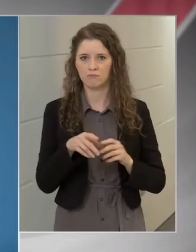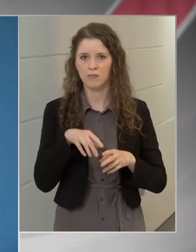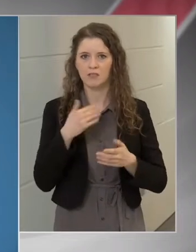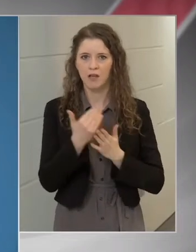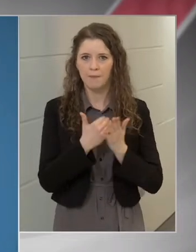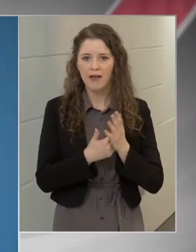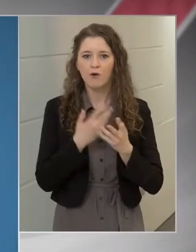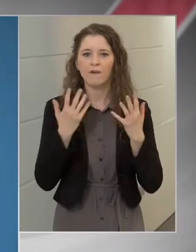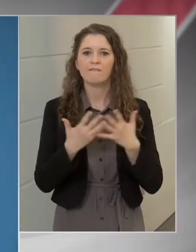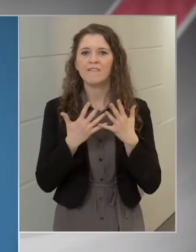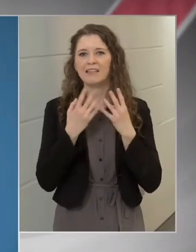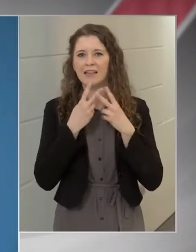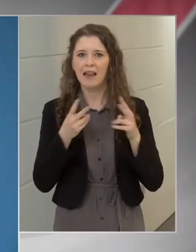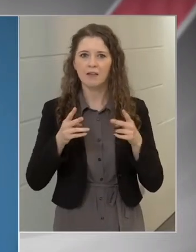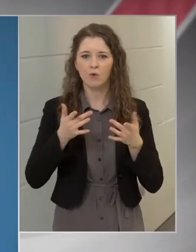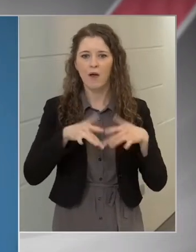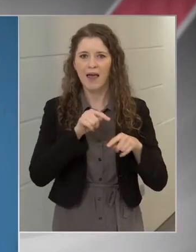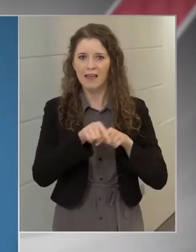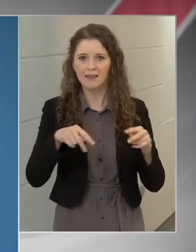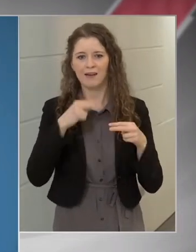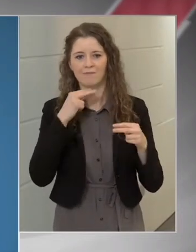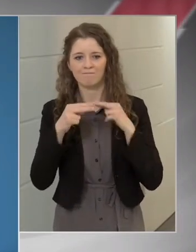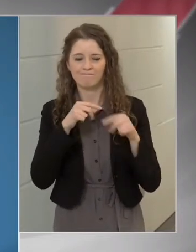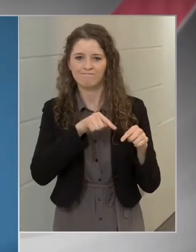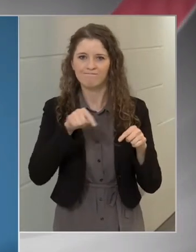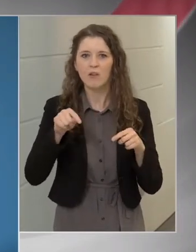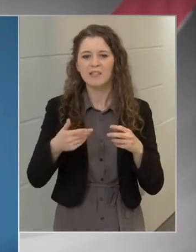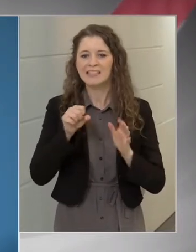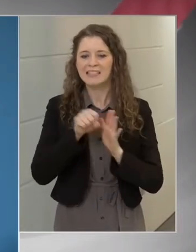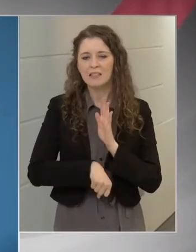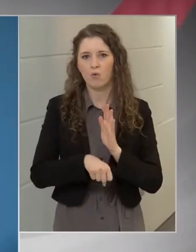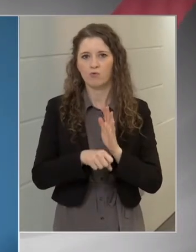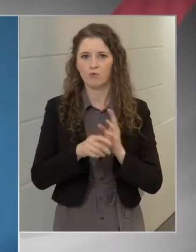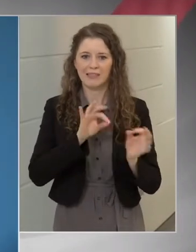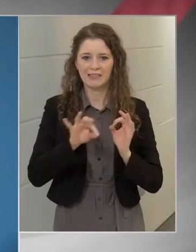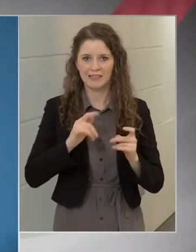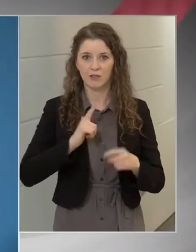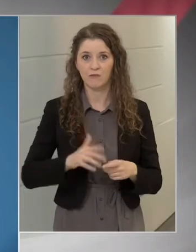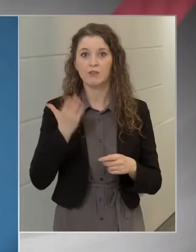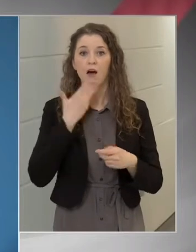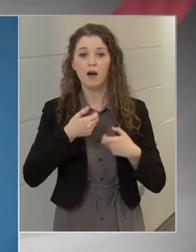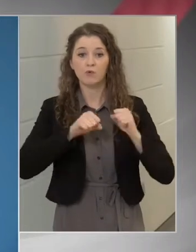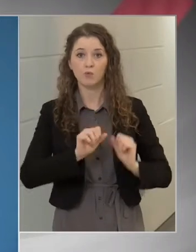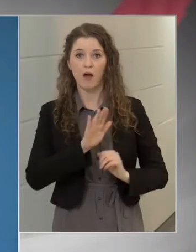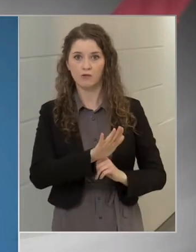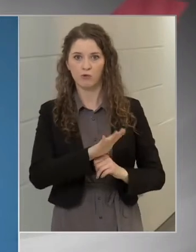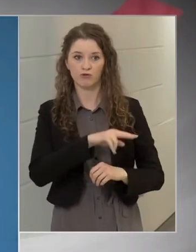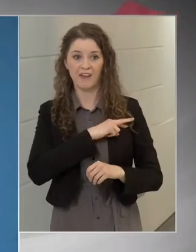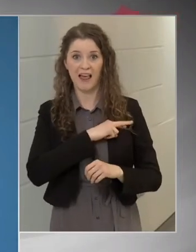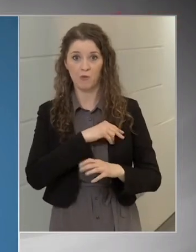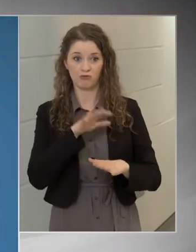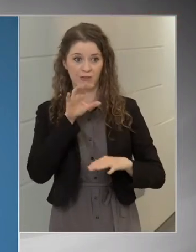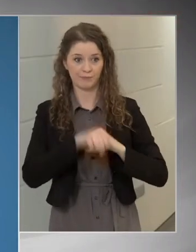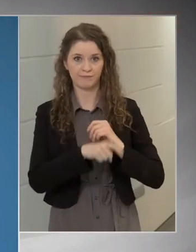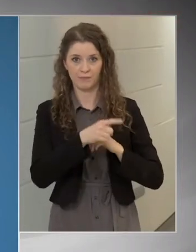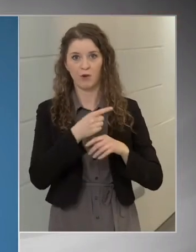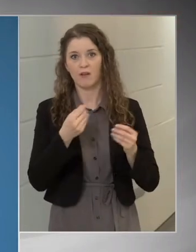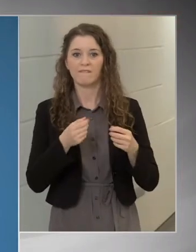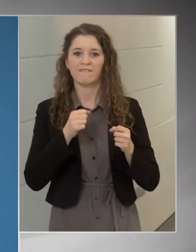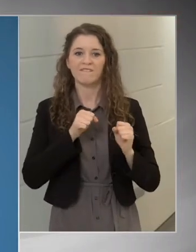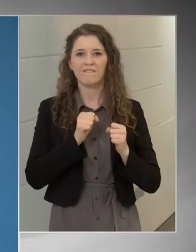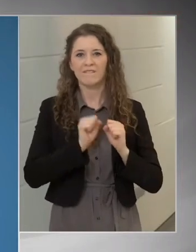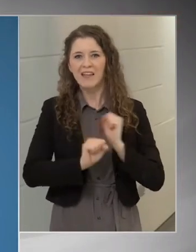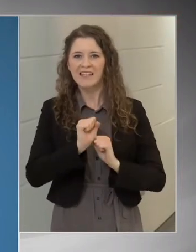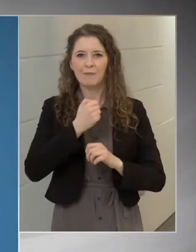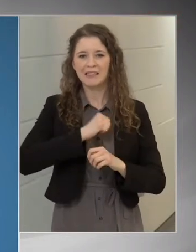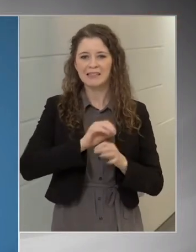üzletekre szigorúbb rendelkezéseket vezettek be, amennyiben az üzemeltető vagy a tulajdonos felelőssége megállapítható a védelmi intézkedések